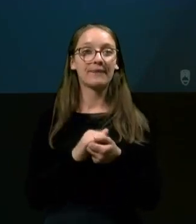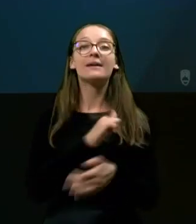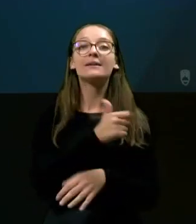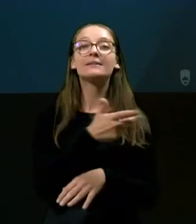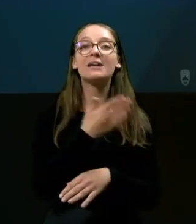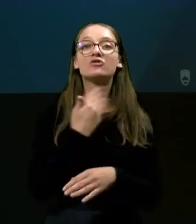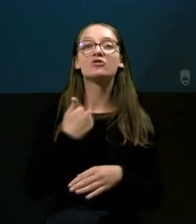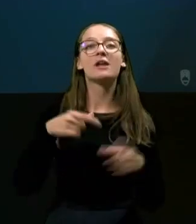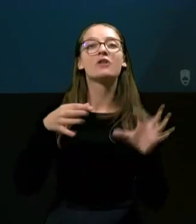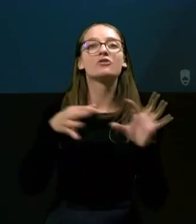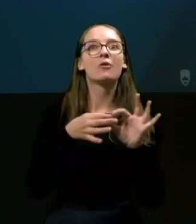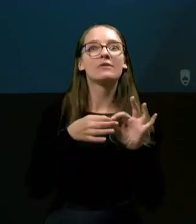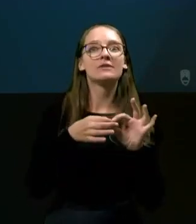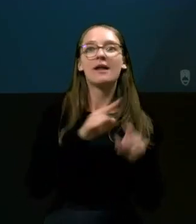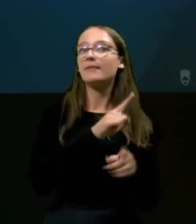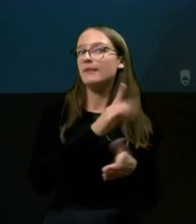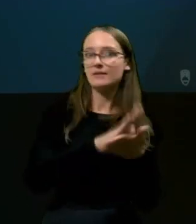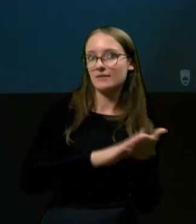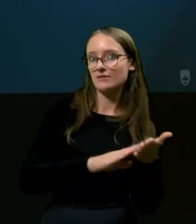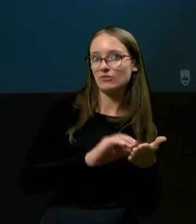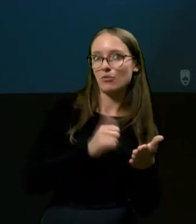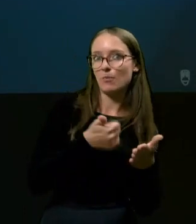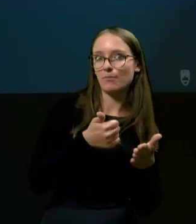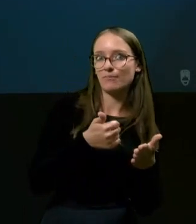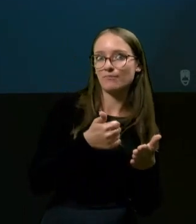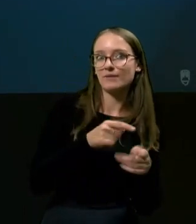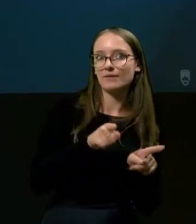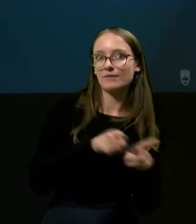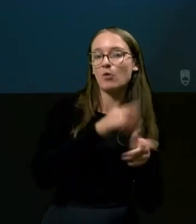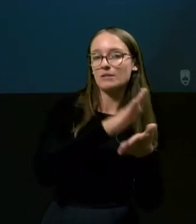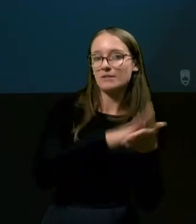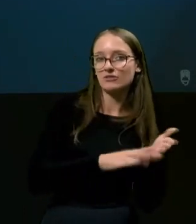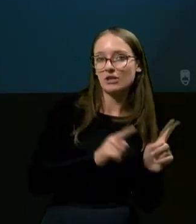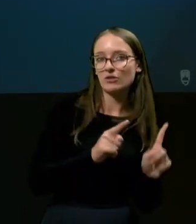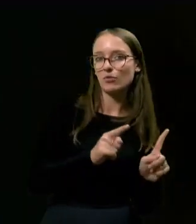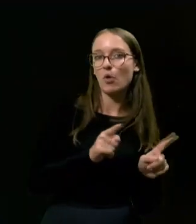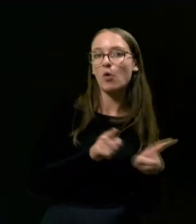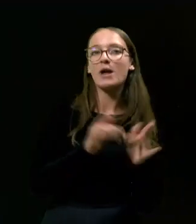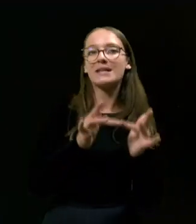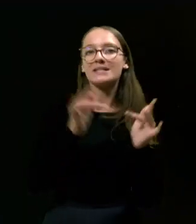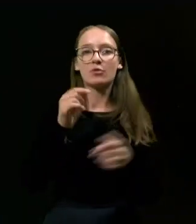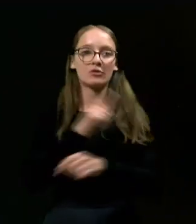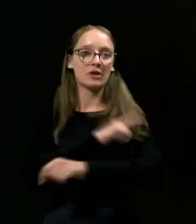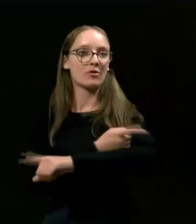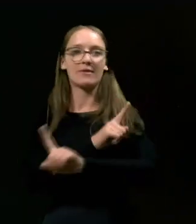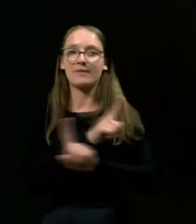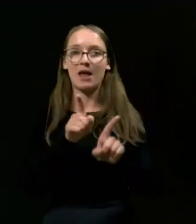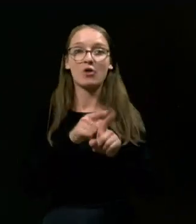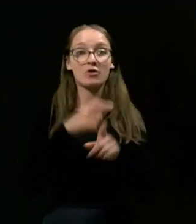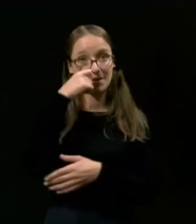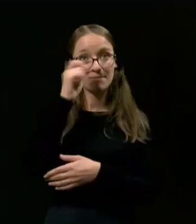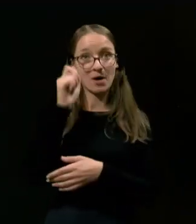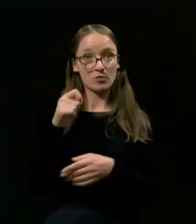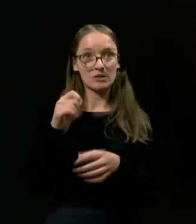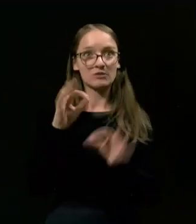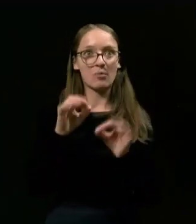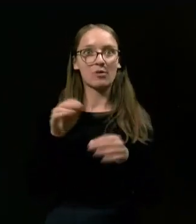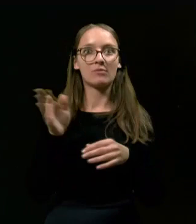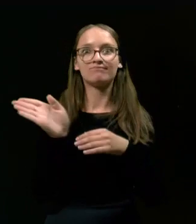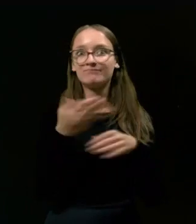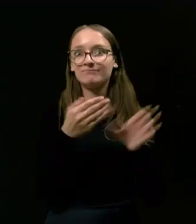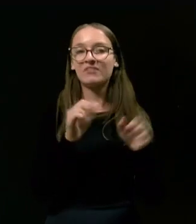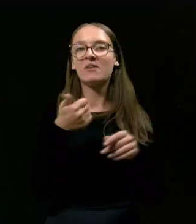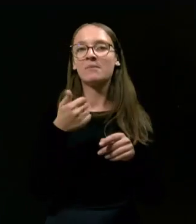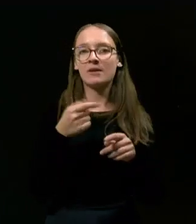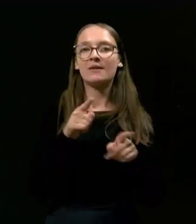se naši povezali. Ne na začetku prvega niza, ko niso vedeli, da je nasprotnik močen. Ko se jih pa ukrajinci fajn nabrisali v prvem nizu,